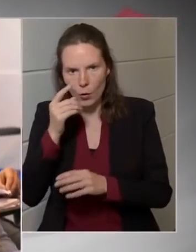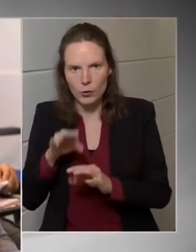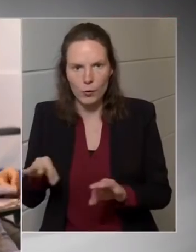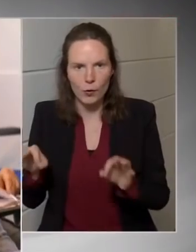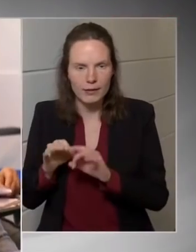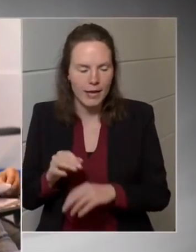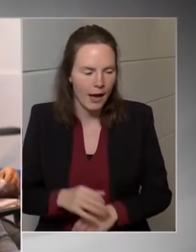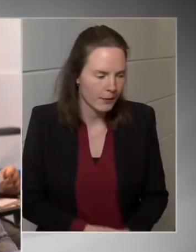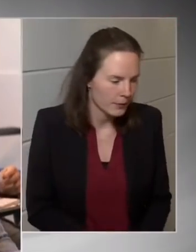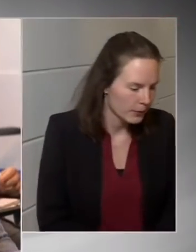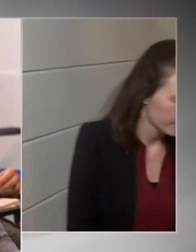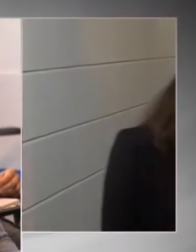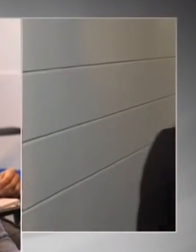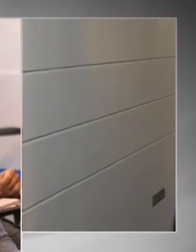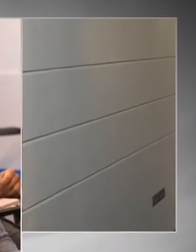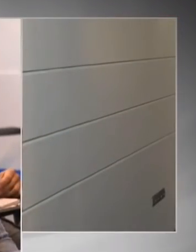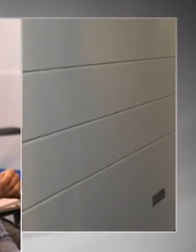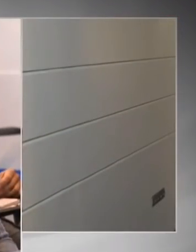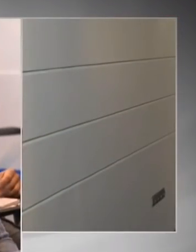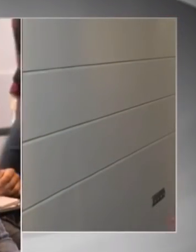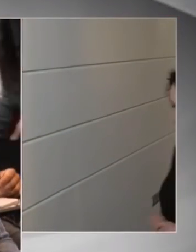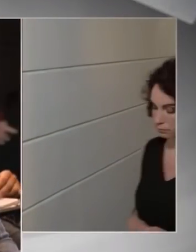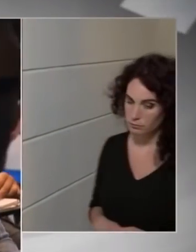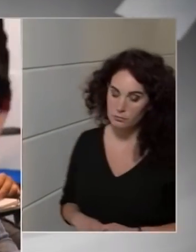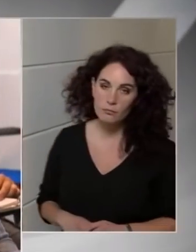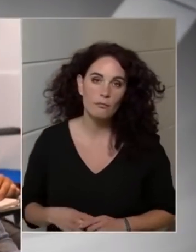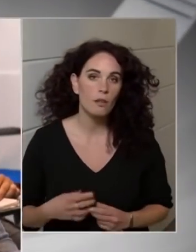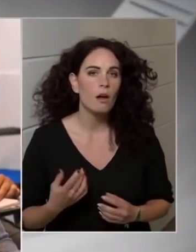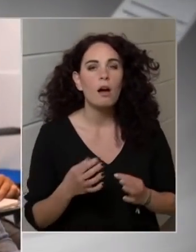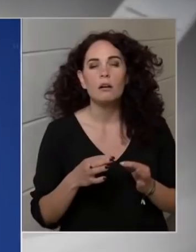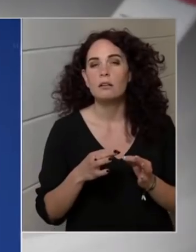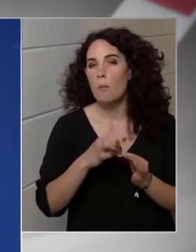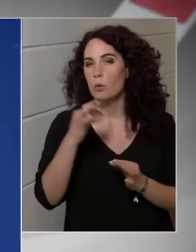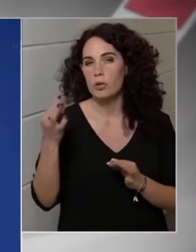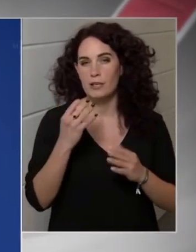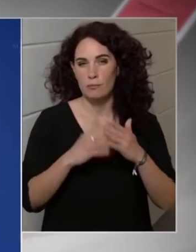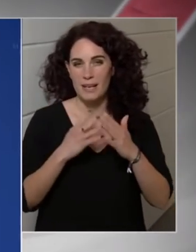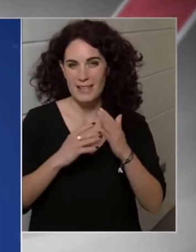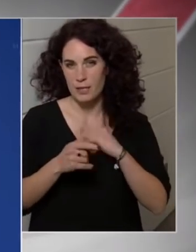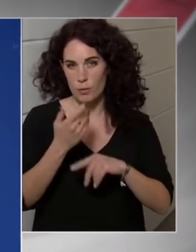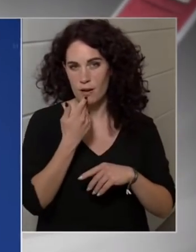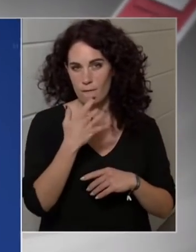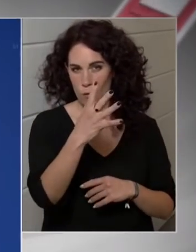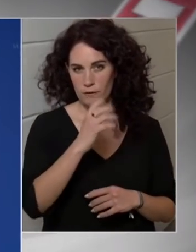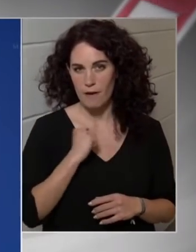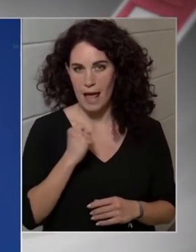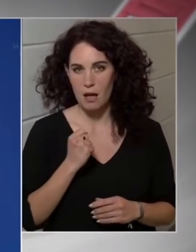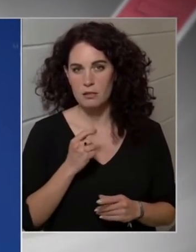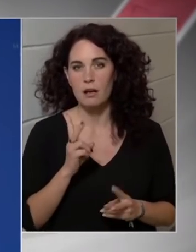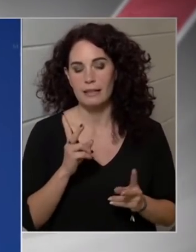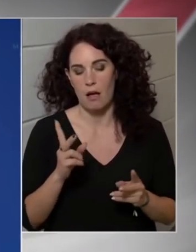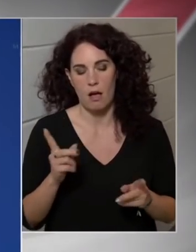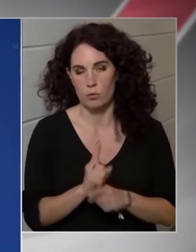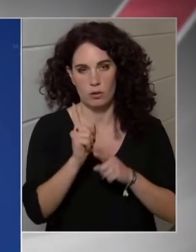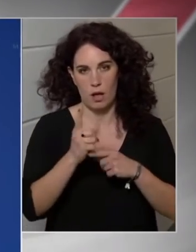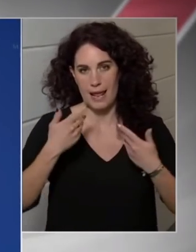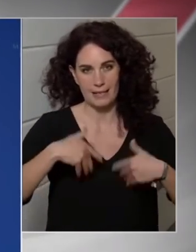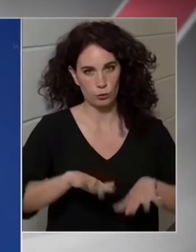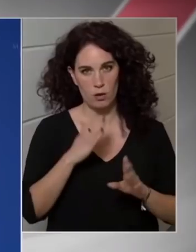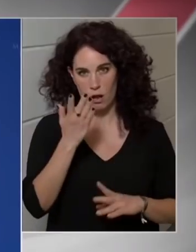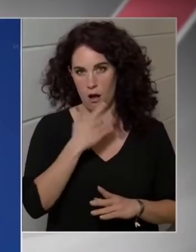válaszolta Gabonára és a migránsokra, akik azonnal indulnak, ha ilyensek lesznek? A migráció ügyben azt tudjuk mondani, hogy